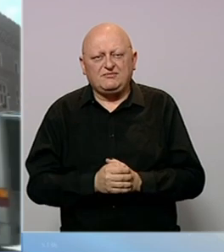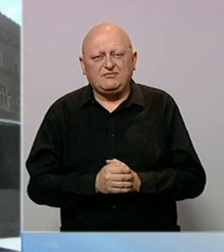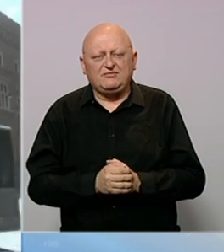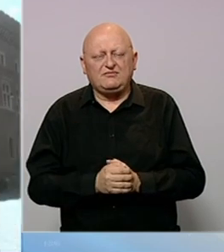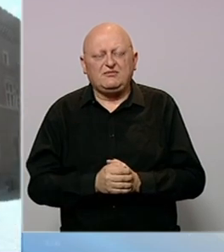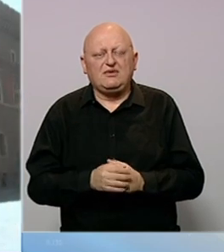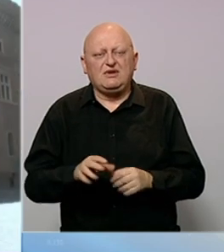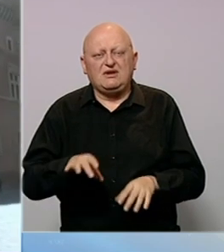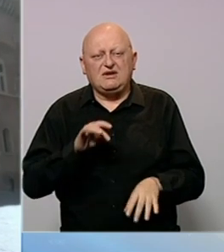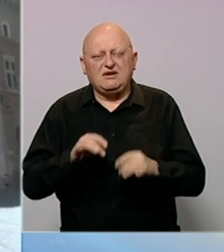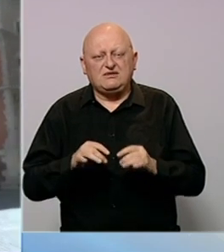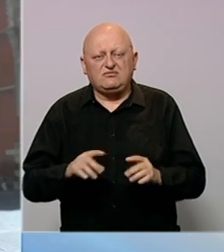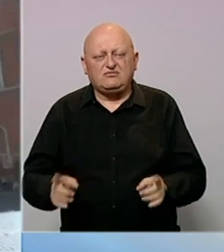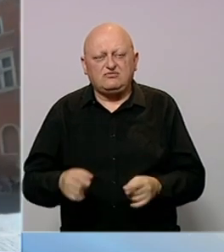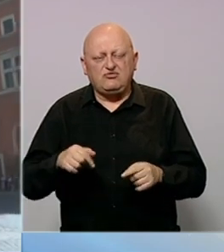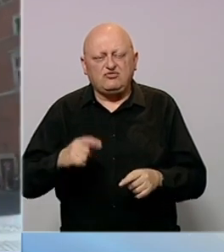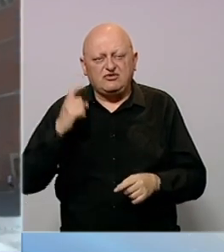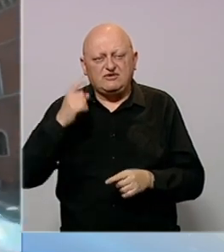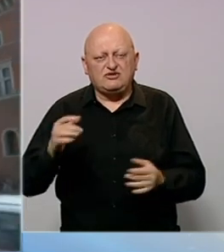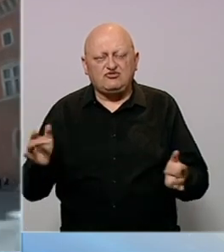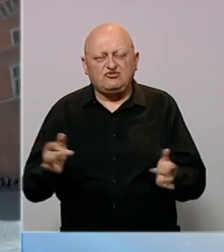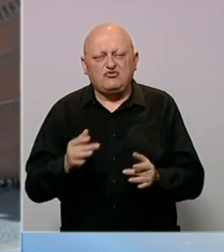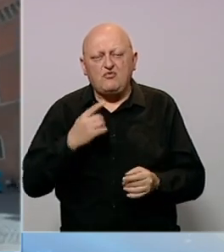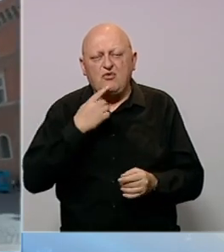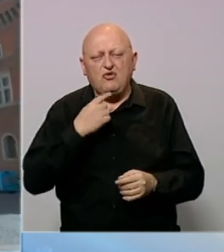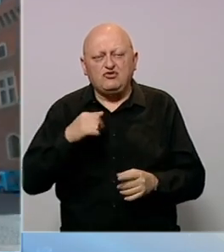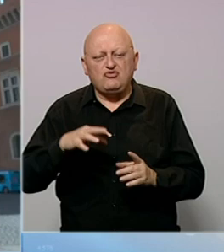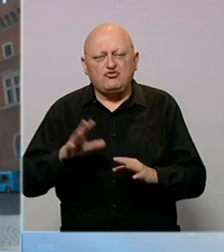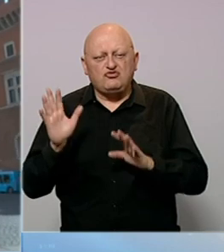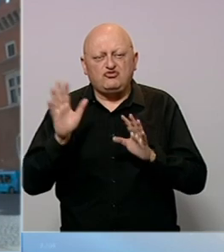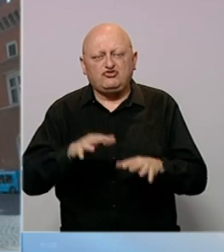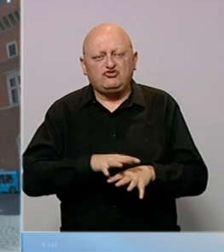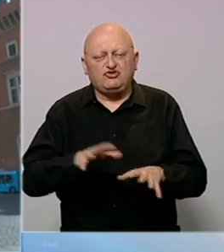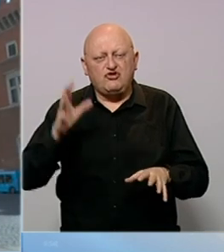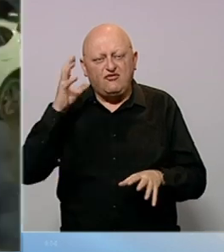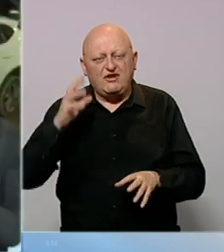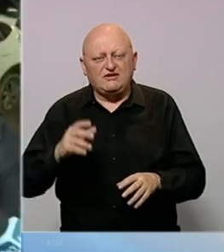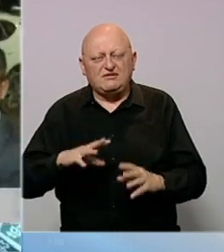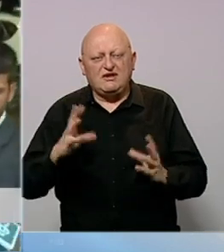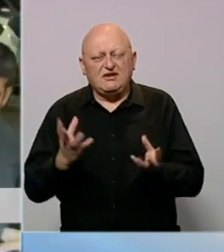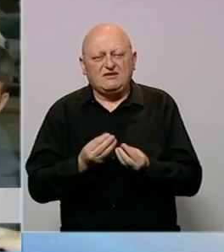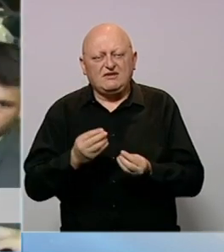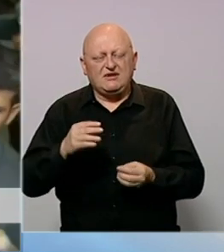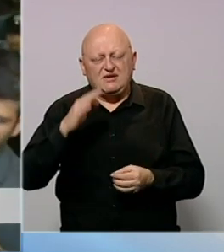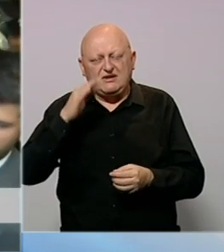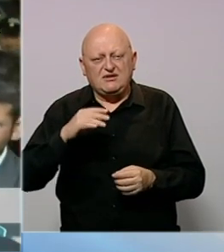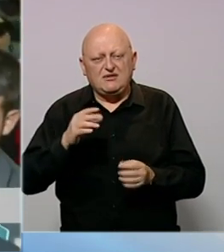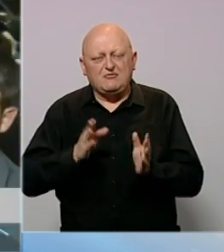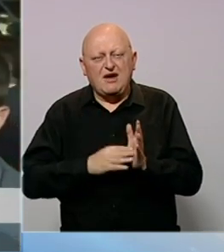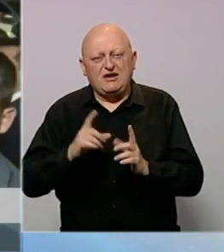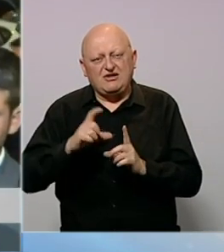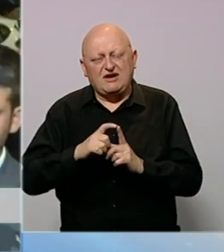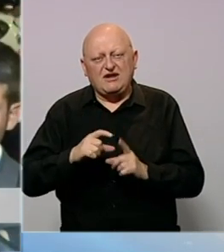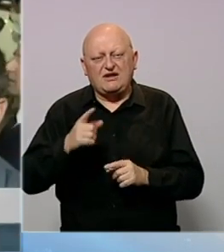Izbori su bili potaknuti unutar stranačkim sukobima koji su u julu srušili široku vladu nacionalnog jedinstva premijera Marija Dragija.